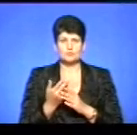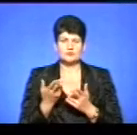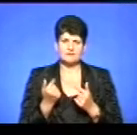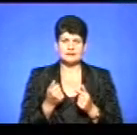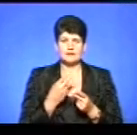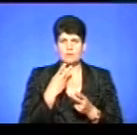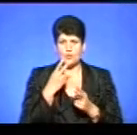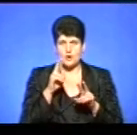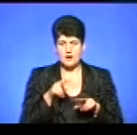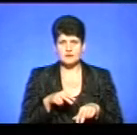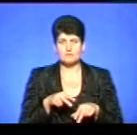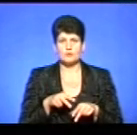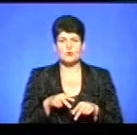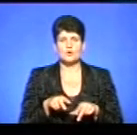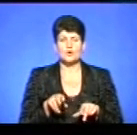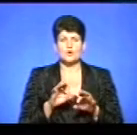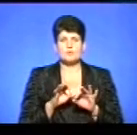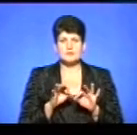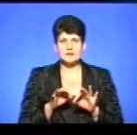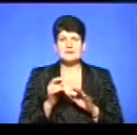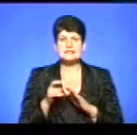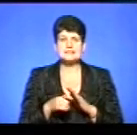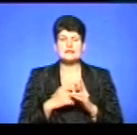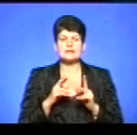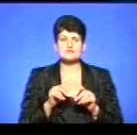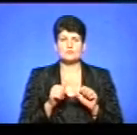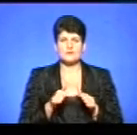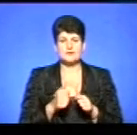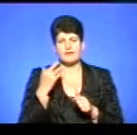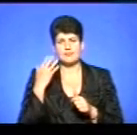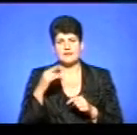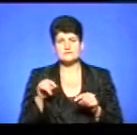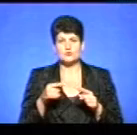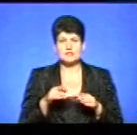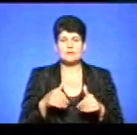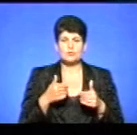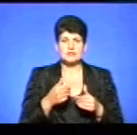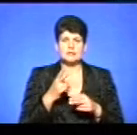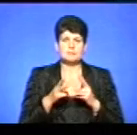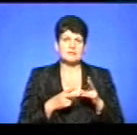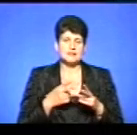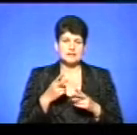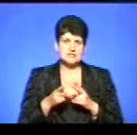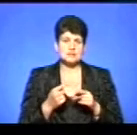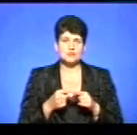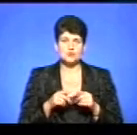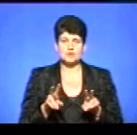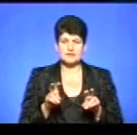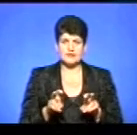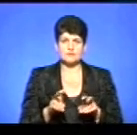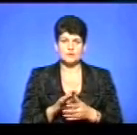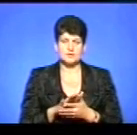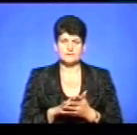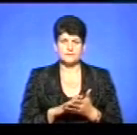переглянемо коментар Олени Дайнека, з якого ми дізнаємось, як сформувалася ідея створити і подати петицію на дану тему та подальші дії